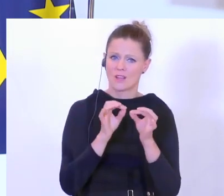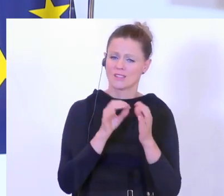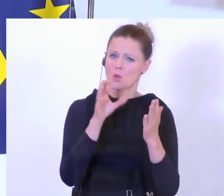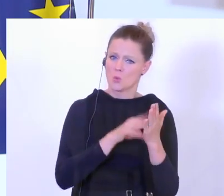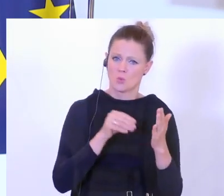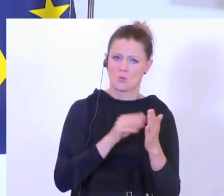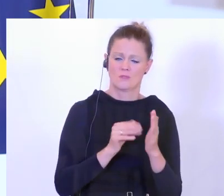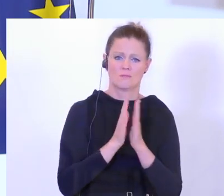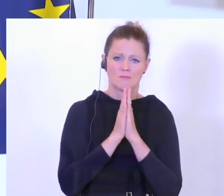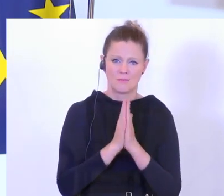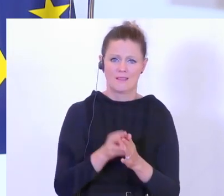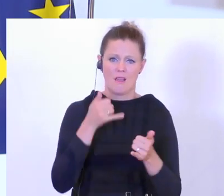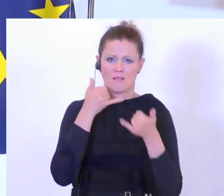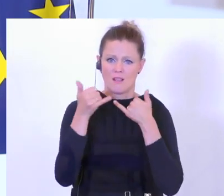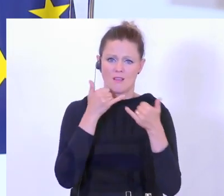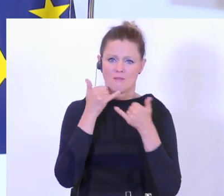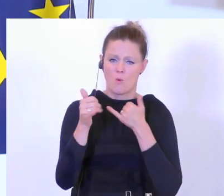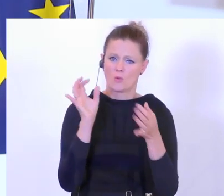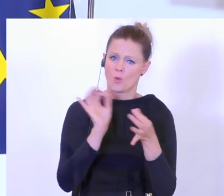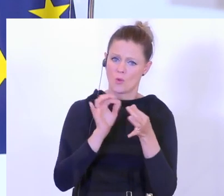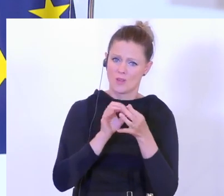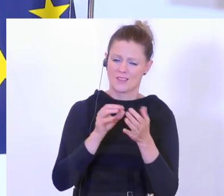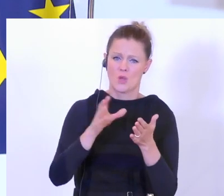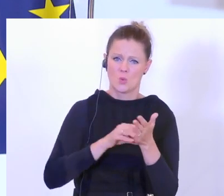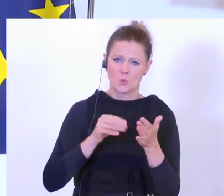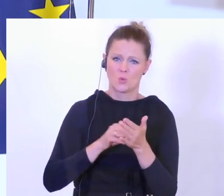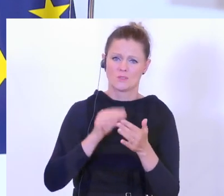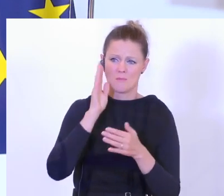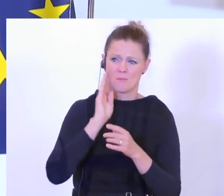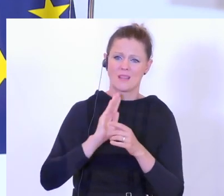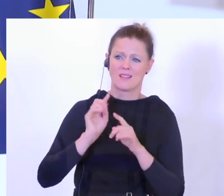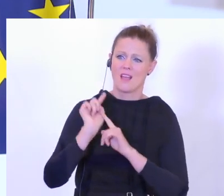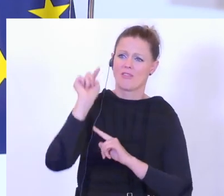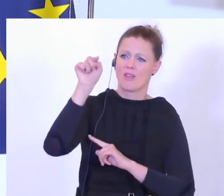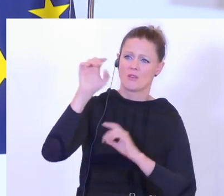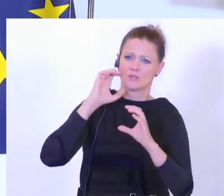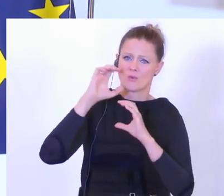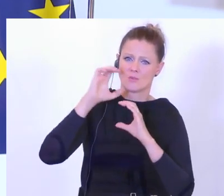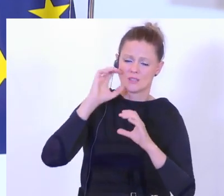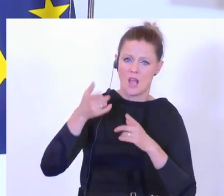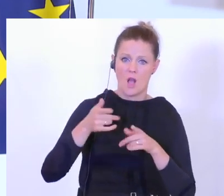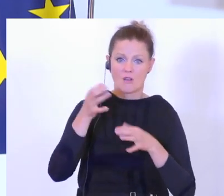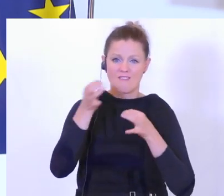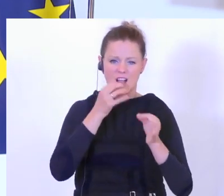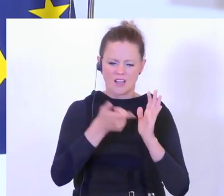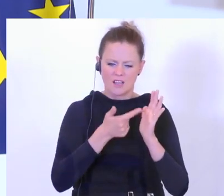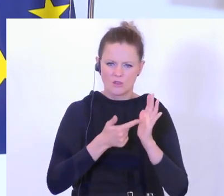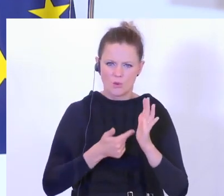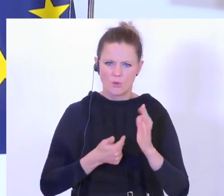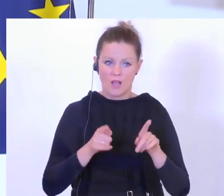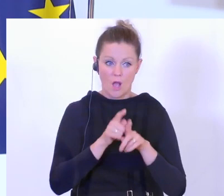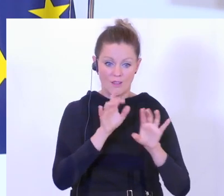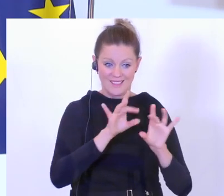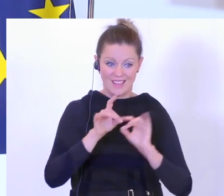nutzt diese Telefonkontakte, kommuniziert nach außen. Wir prüfen auch in diesem Fragenkatalog, inwieweit wurde vom